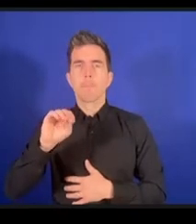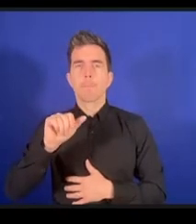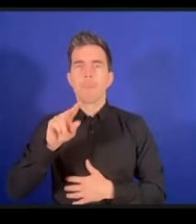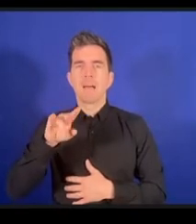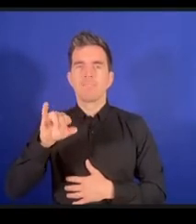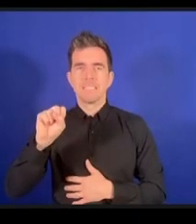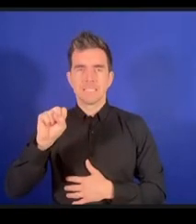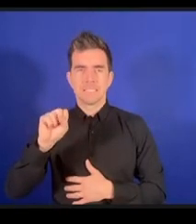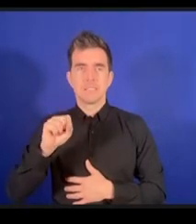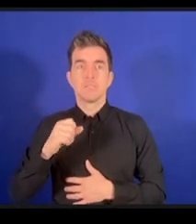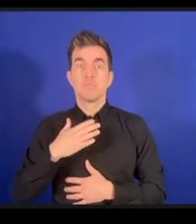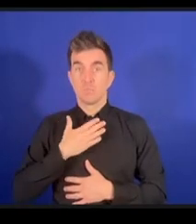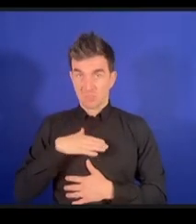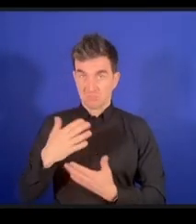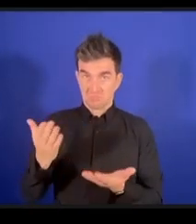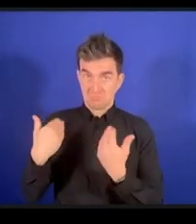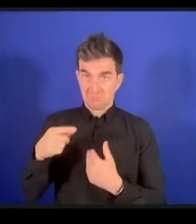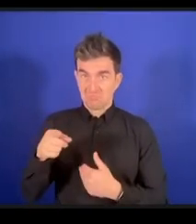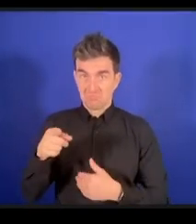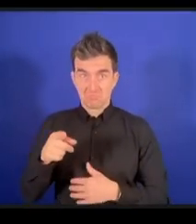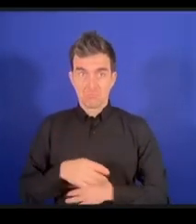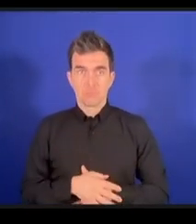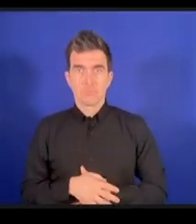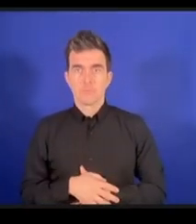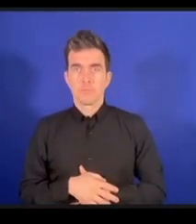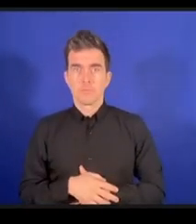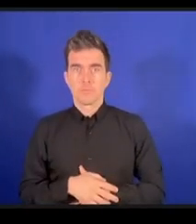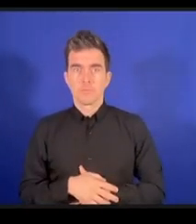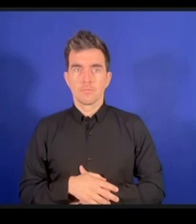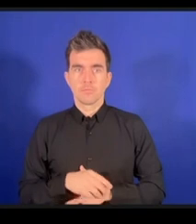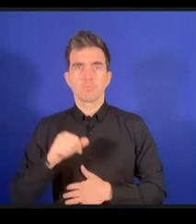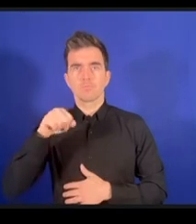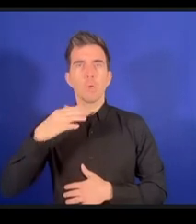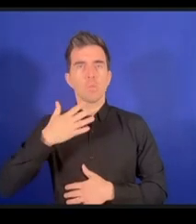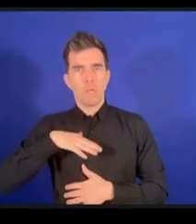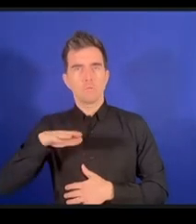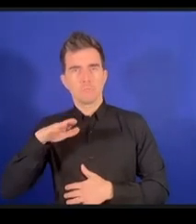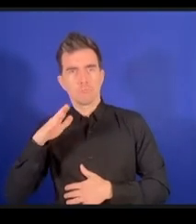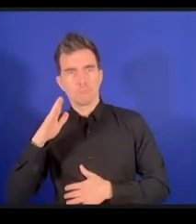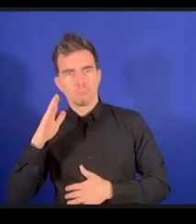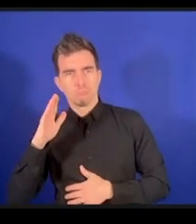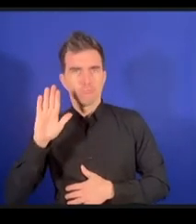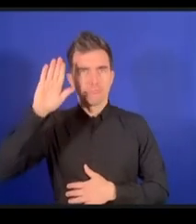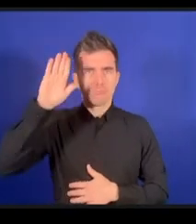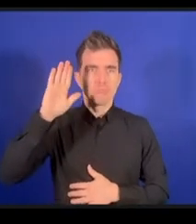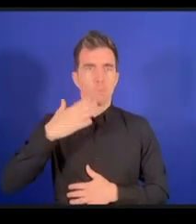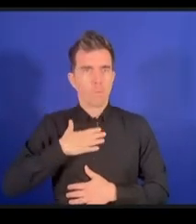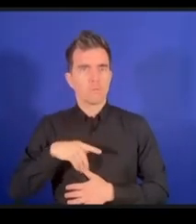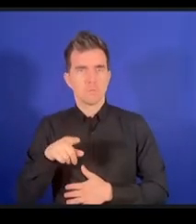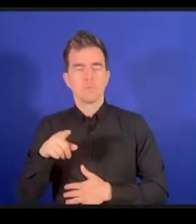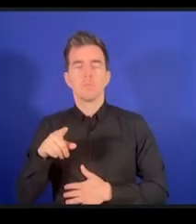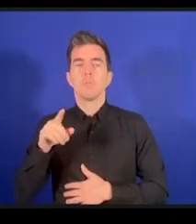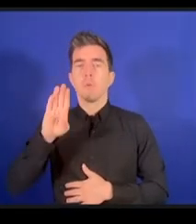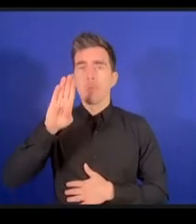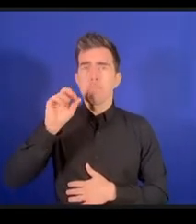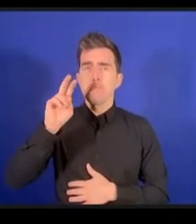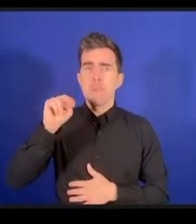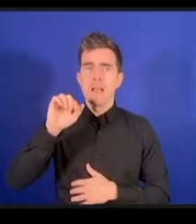Bénin qui veut intervenir Bénin pouvez-vous lever la main on va vous donner le micro